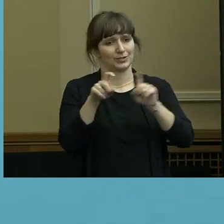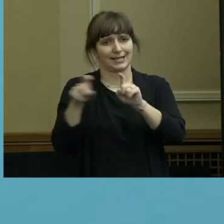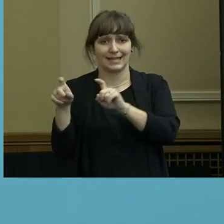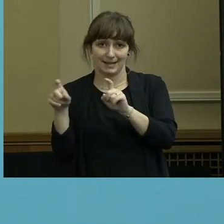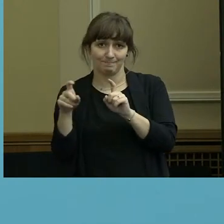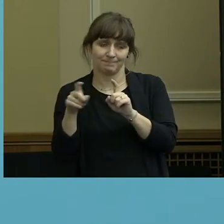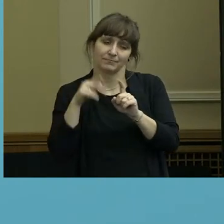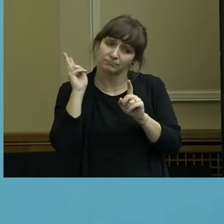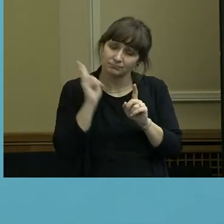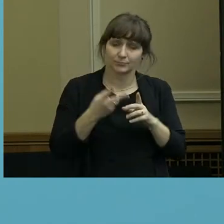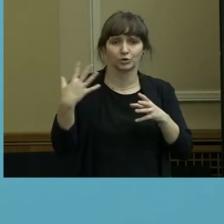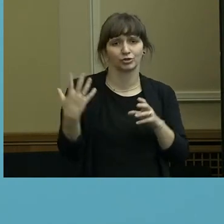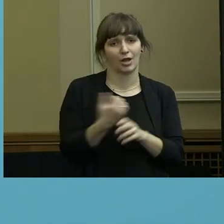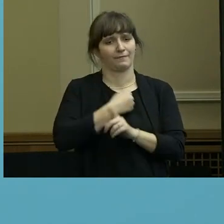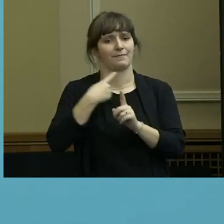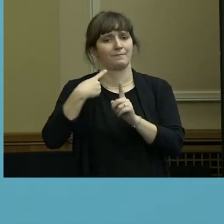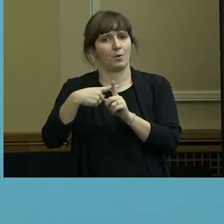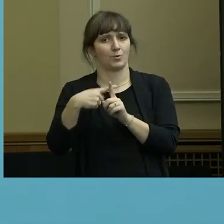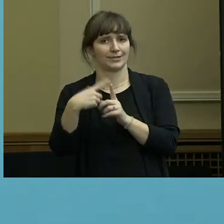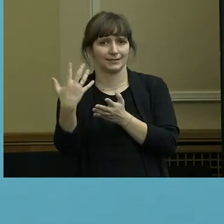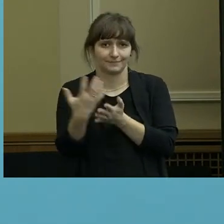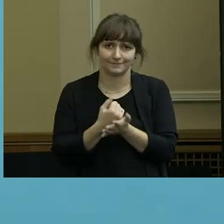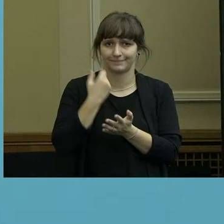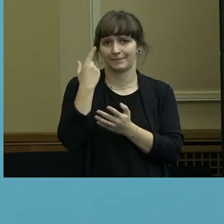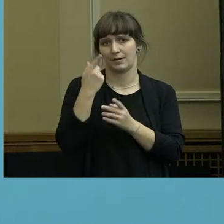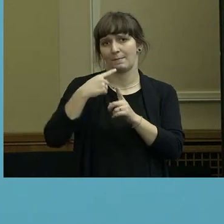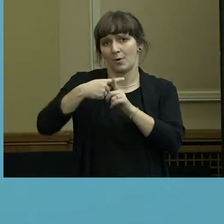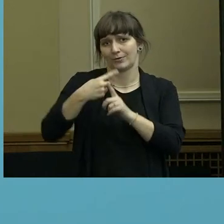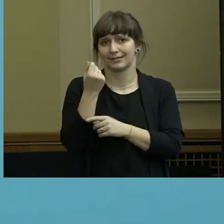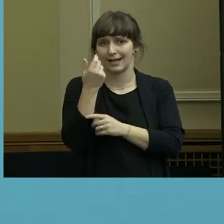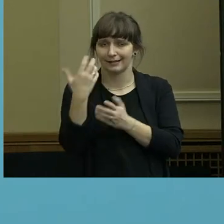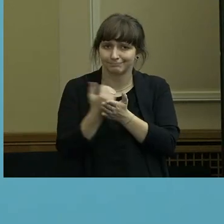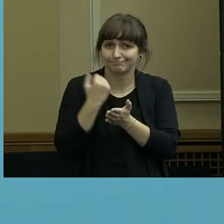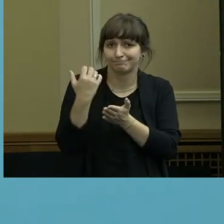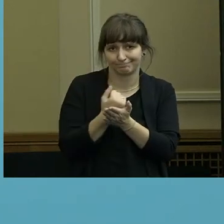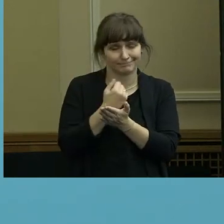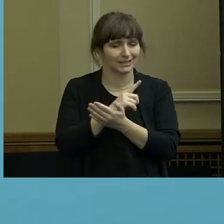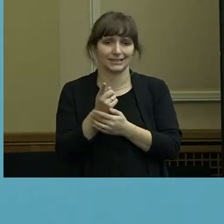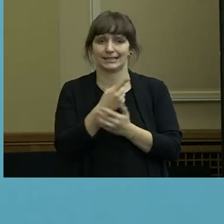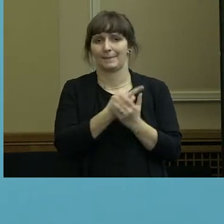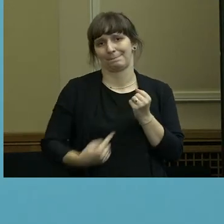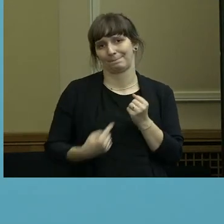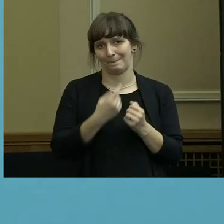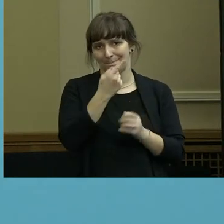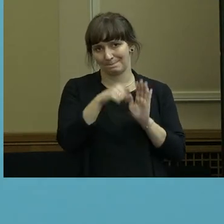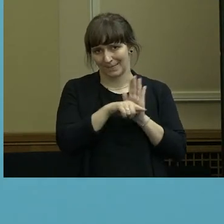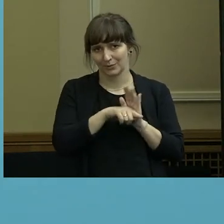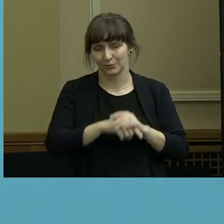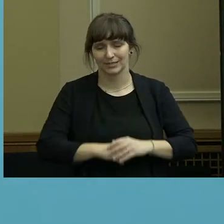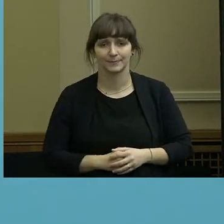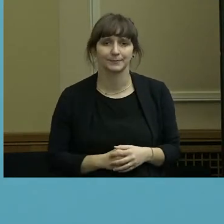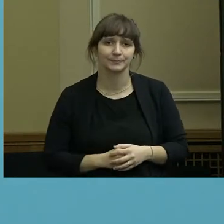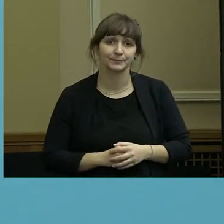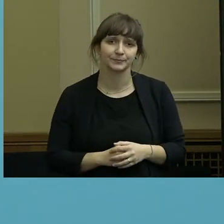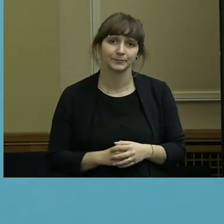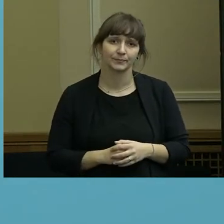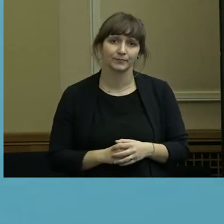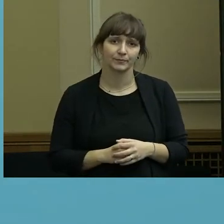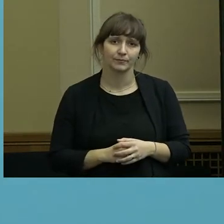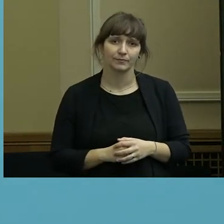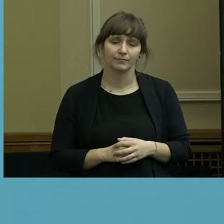abliefern in Zukunft und keine roten. Wir berichten auch im